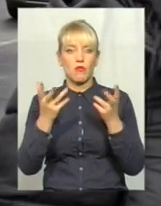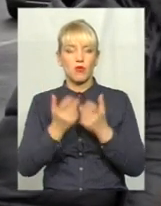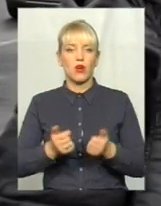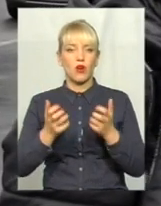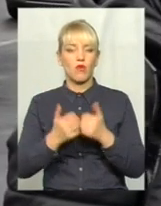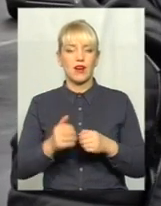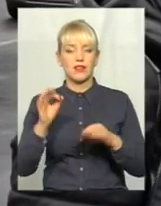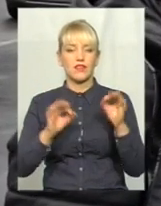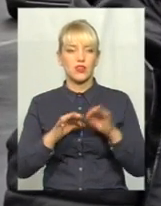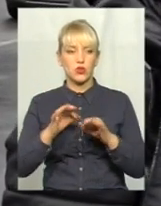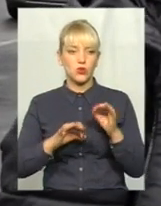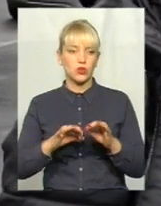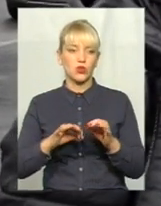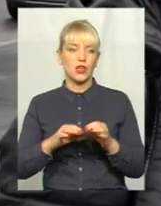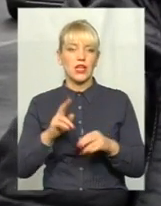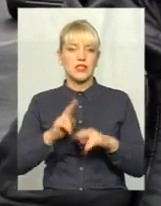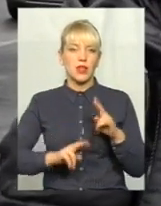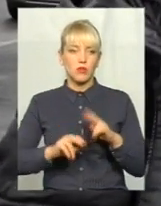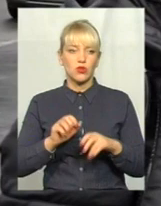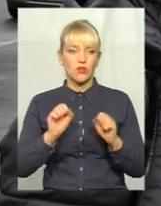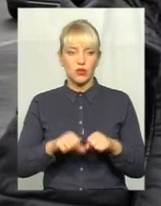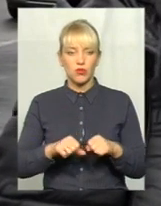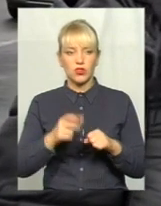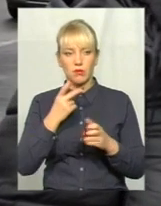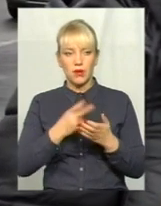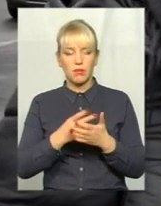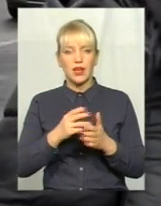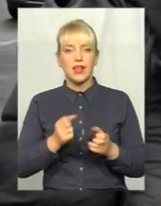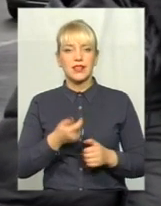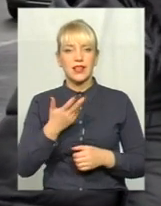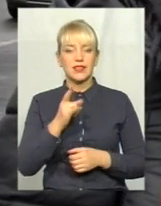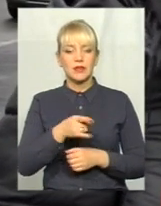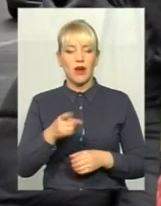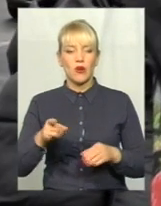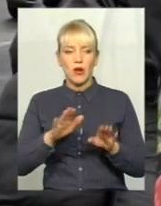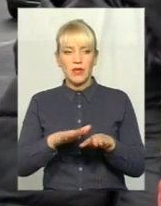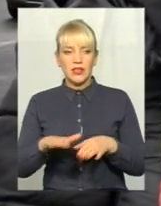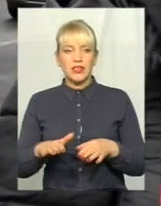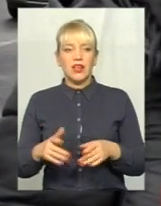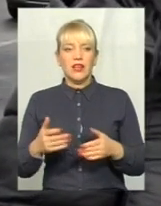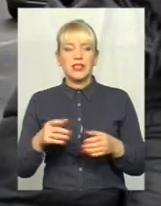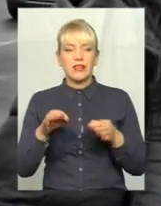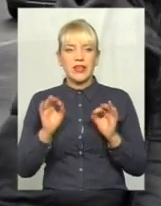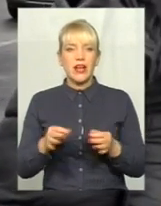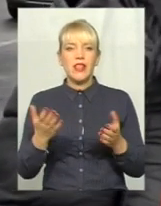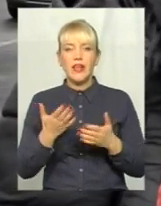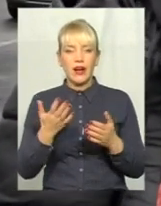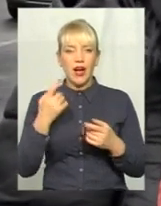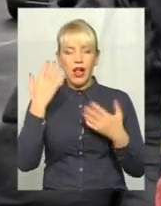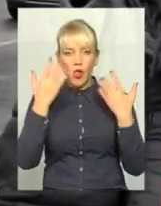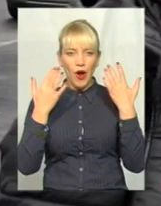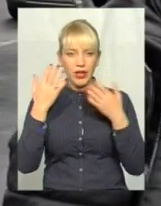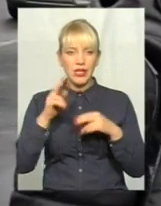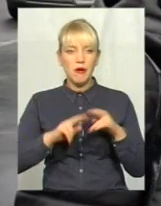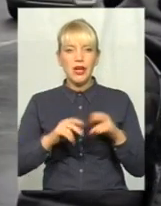і відсоток забудови, і можна передбачити кількість паркомість. Але, звичайно, яка логіка забудовника?